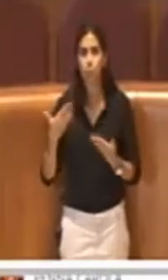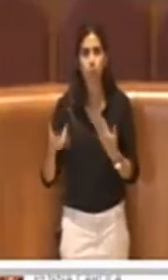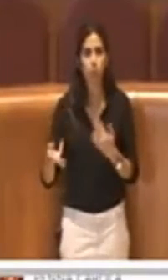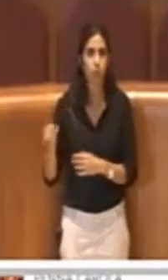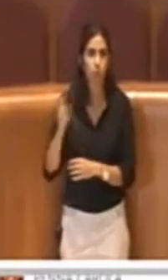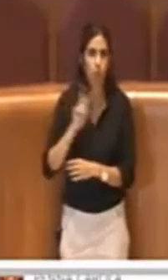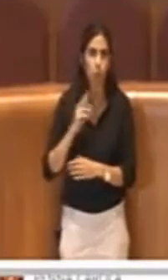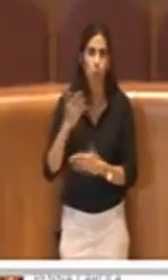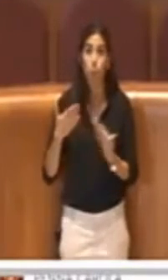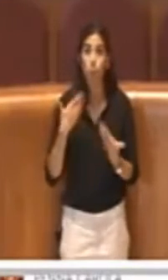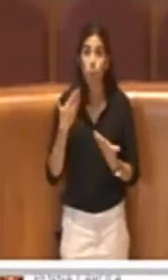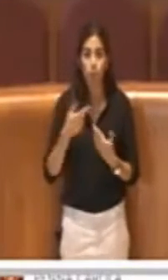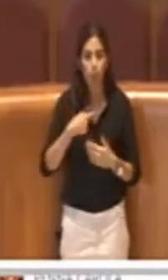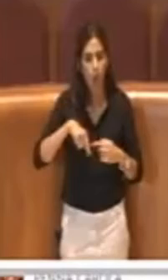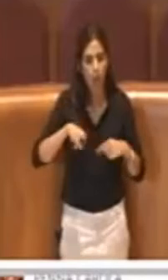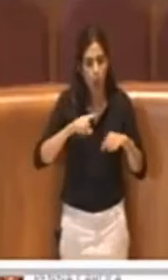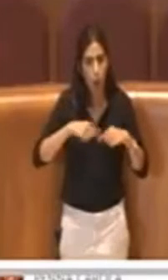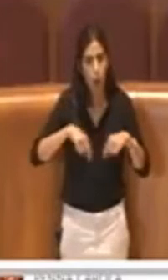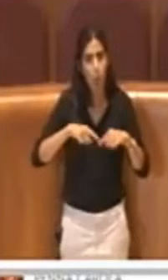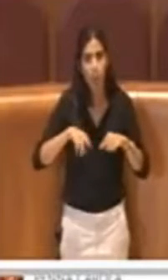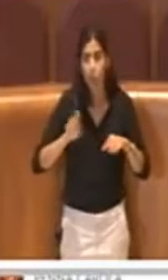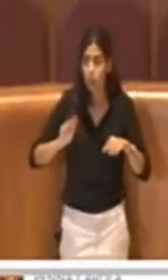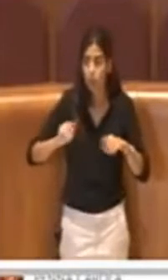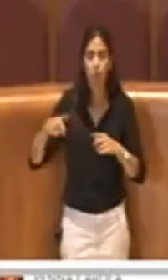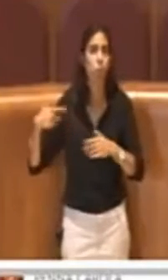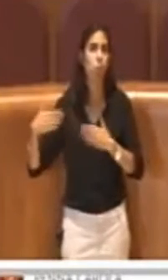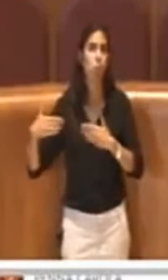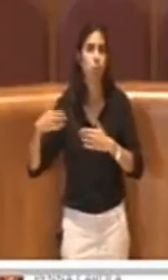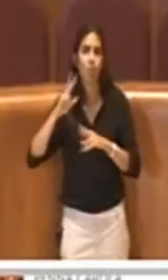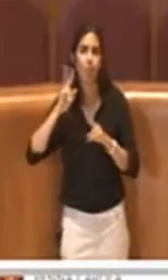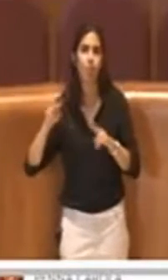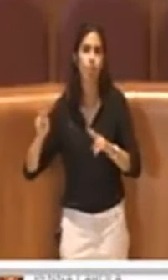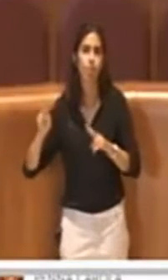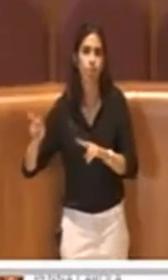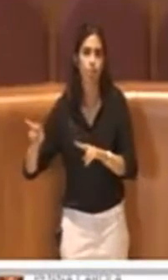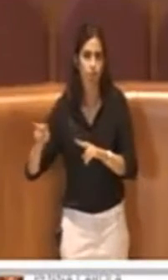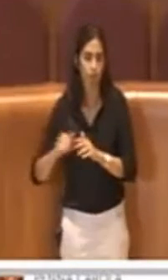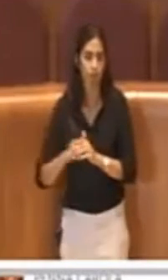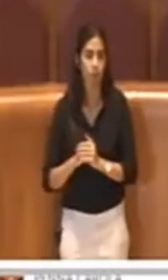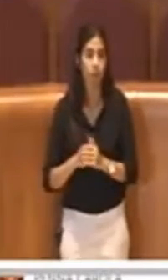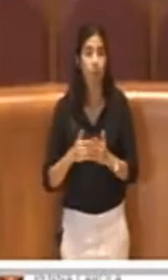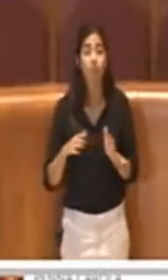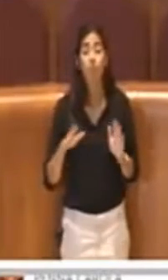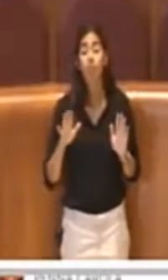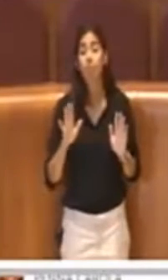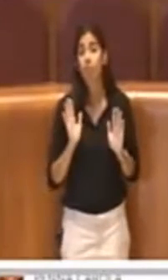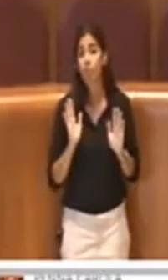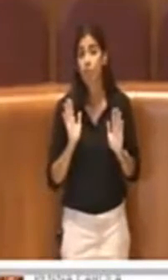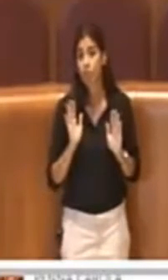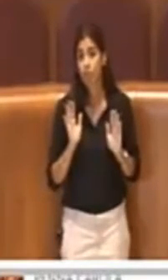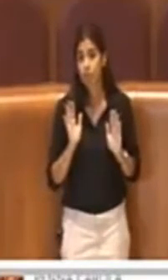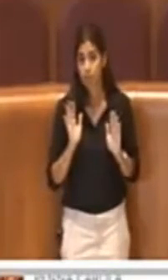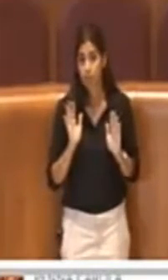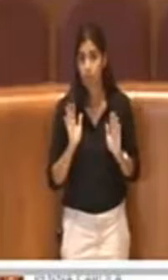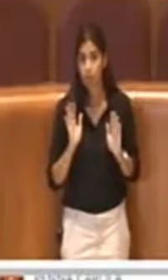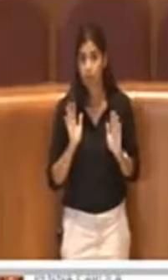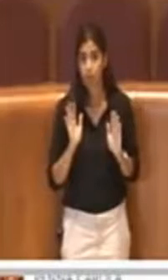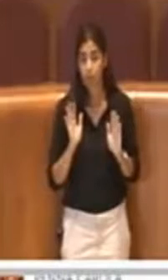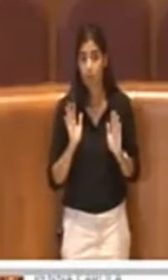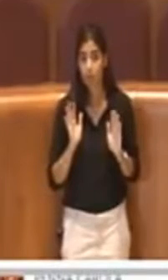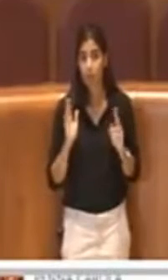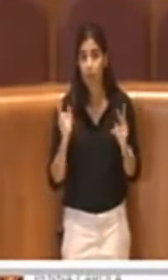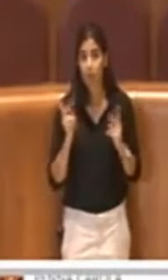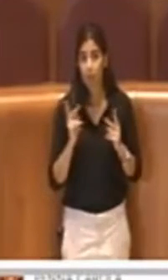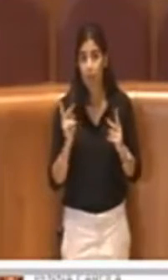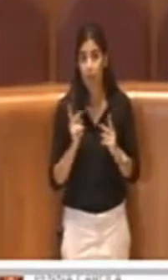dato seguito alle attività di commissione, alle note che abbiamo inviato, però meno tranquilla sono